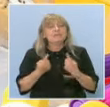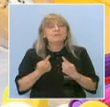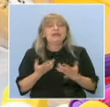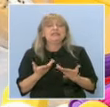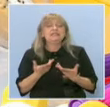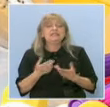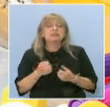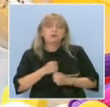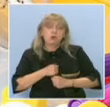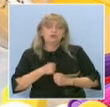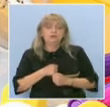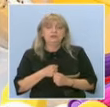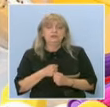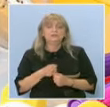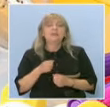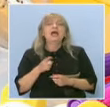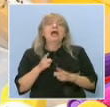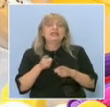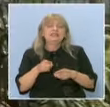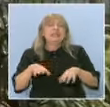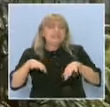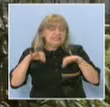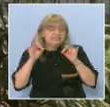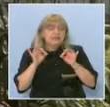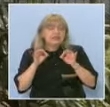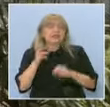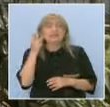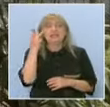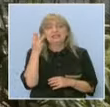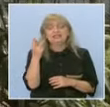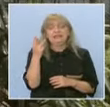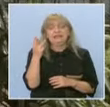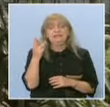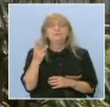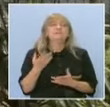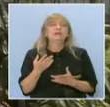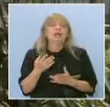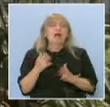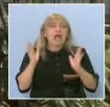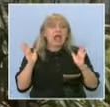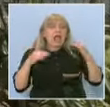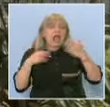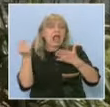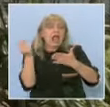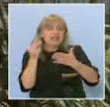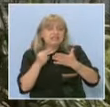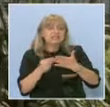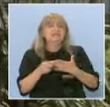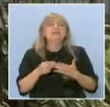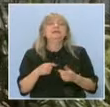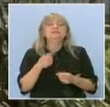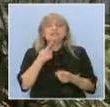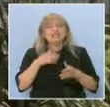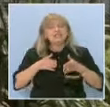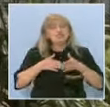е оборудване на кораба. Те могат да си изберат три, под формата на картини, три картинки